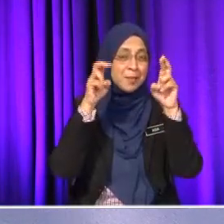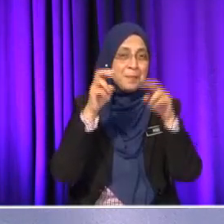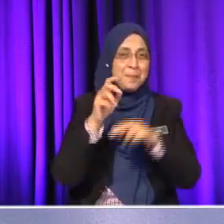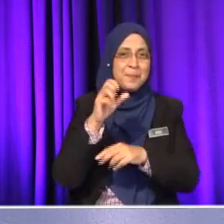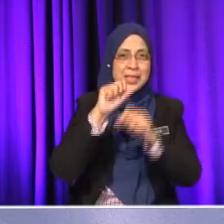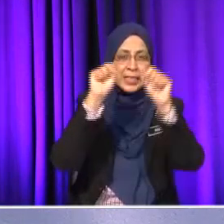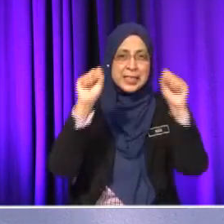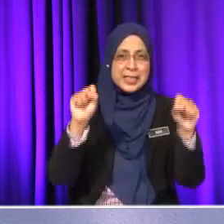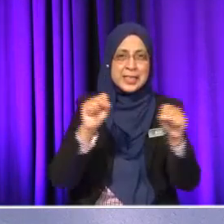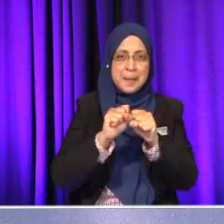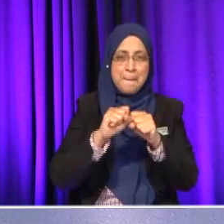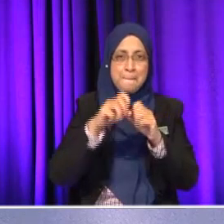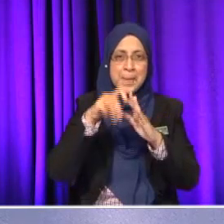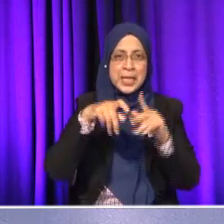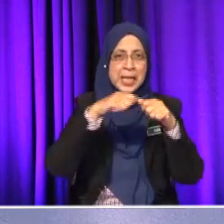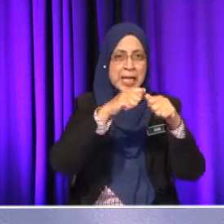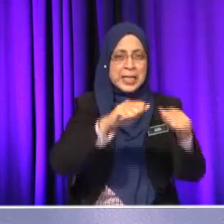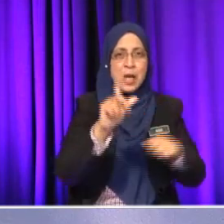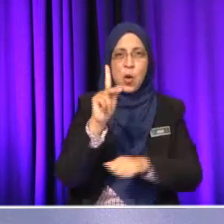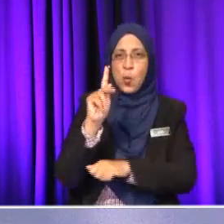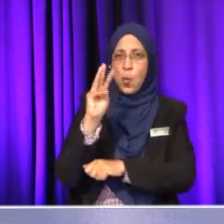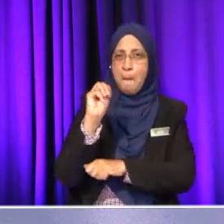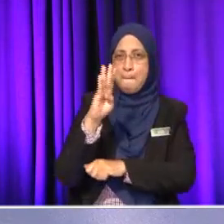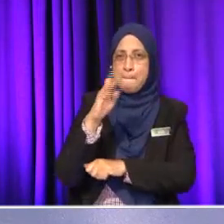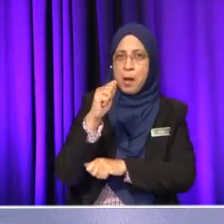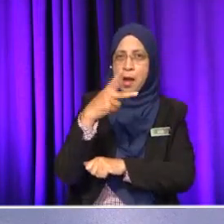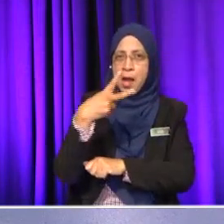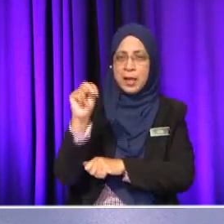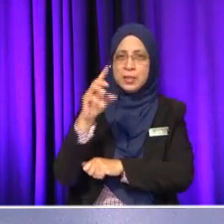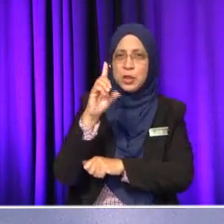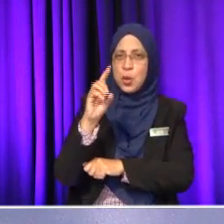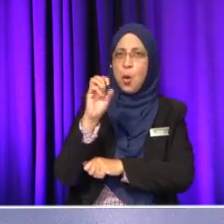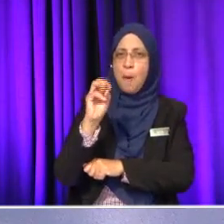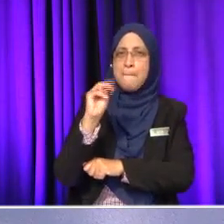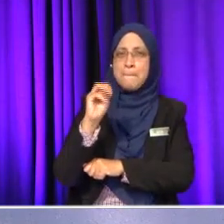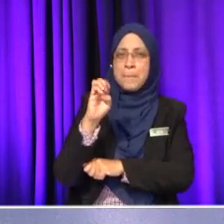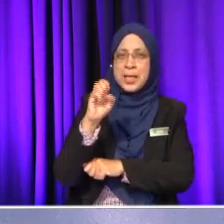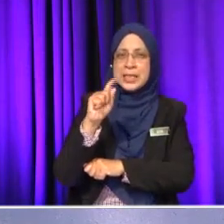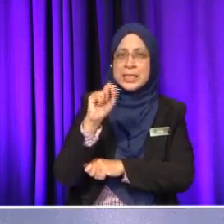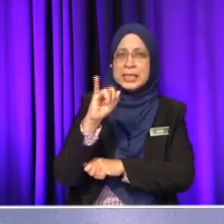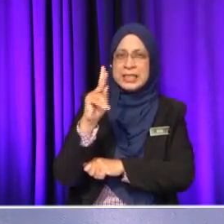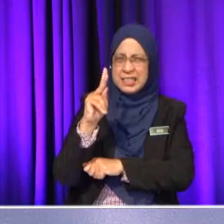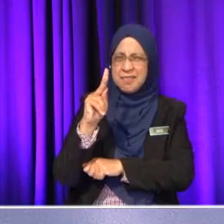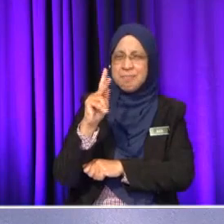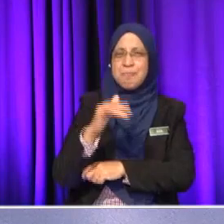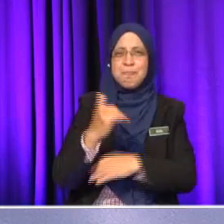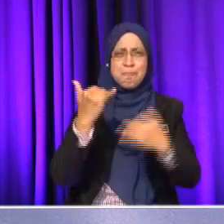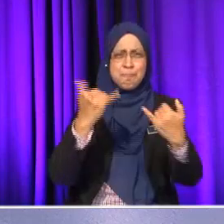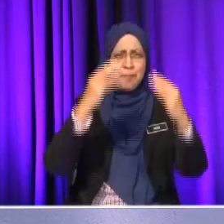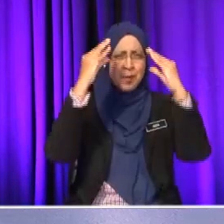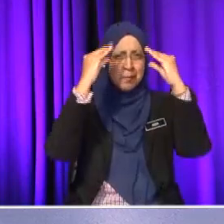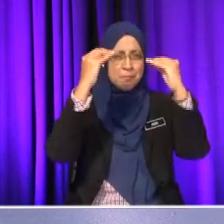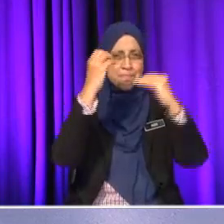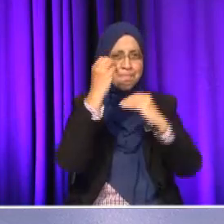ini sistem penyaliran kumbahan domestik. Dan sekarang ini Encik Gu Syukri macam nak bagi soalan bocor lah. Ada contoh